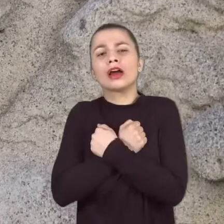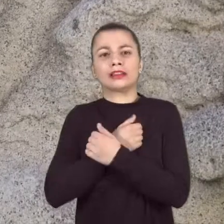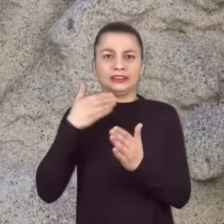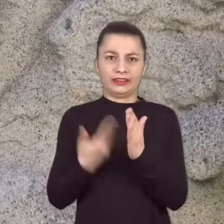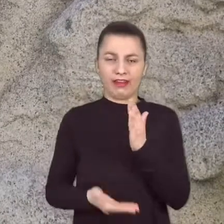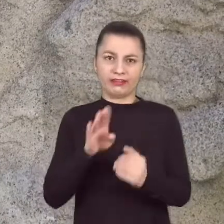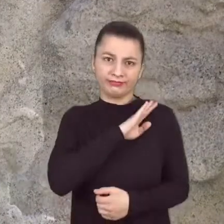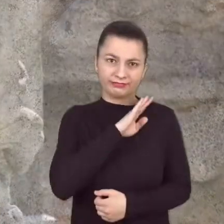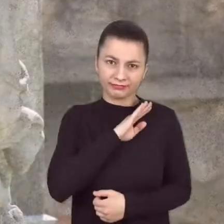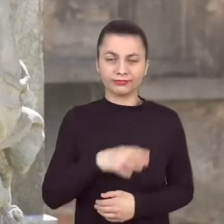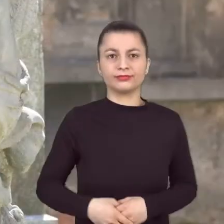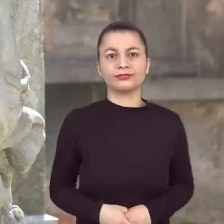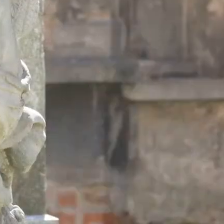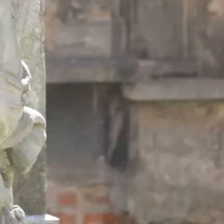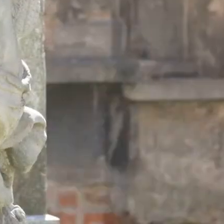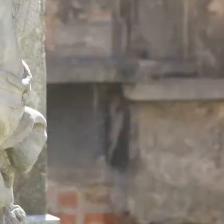ukochane osoby.